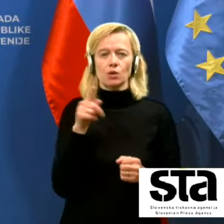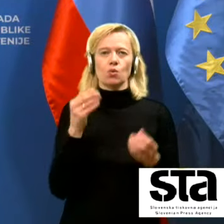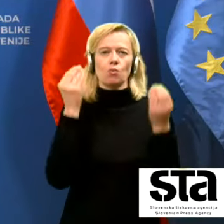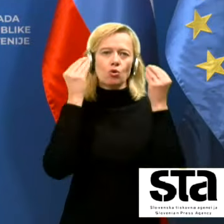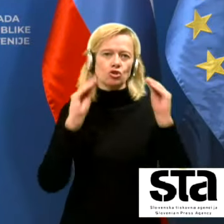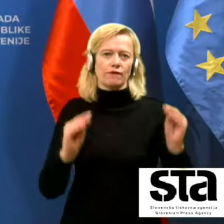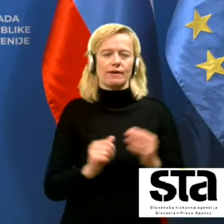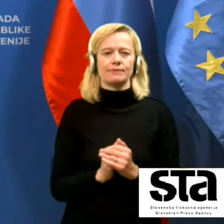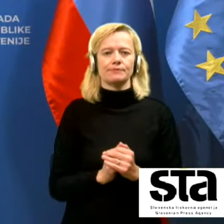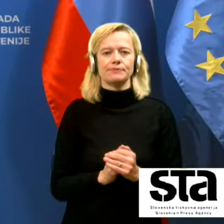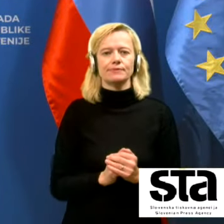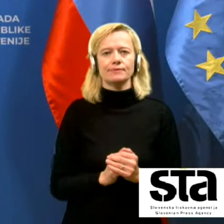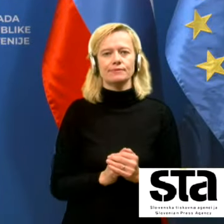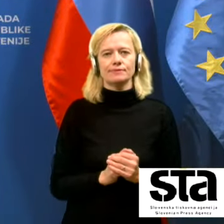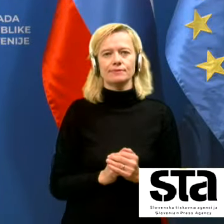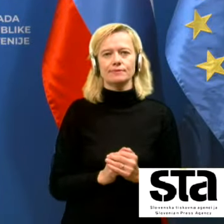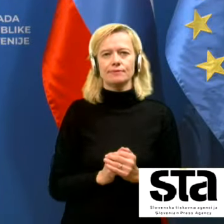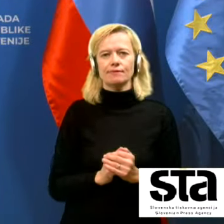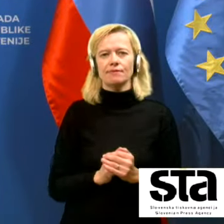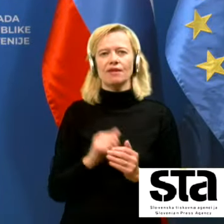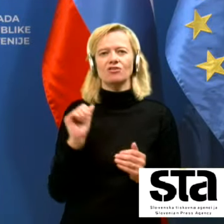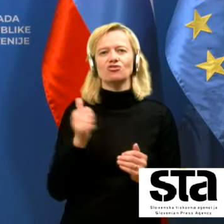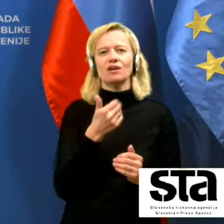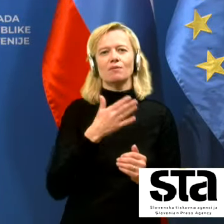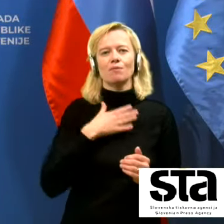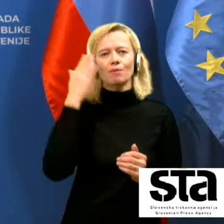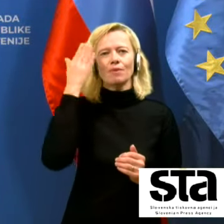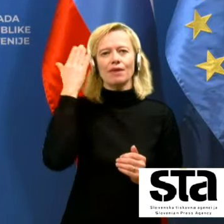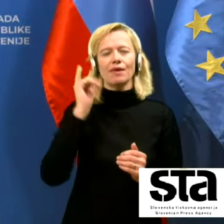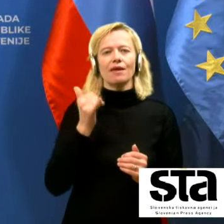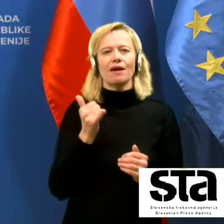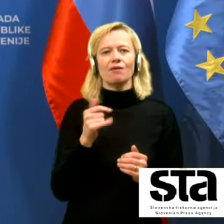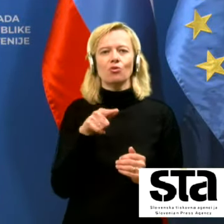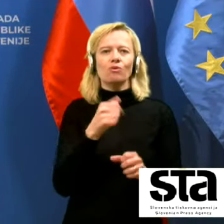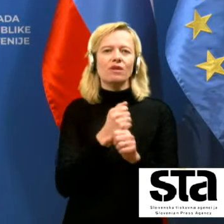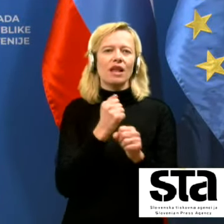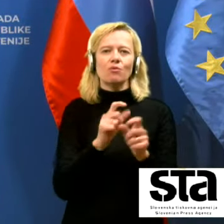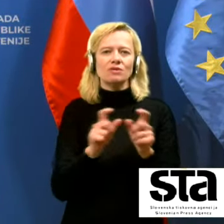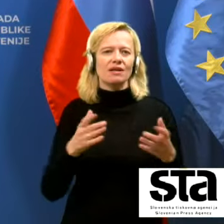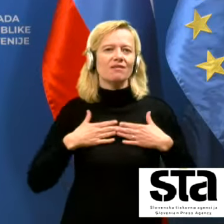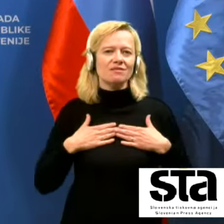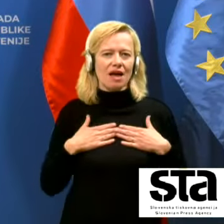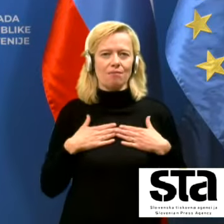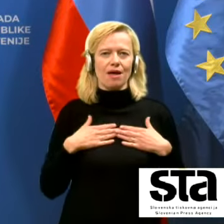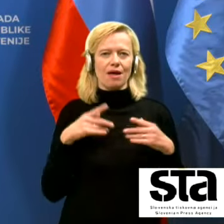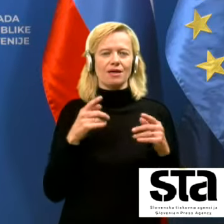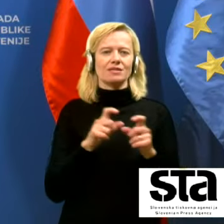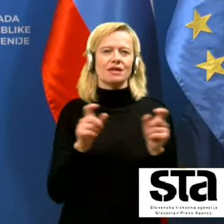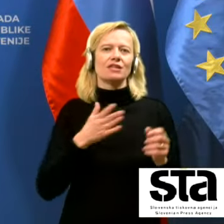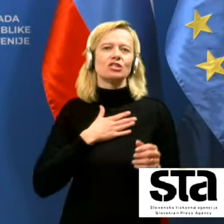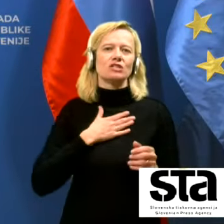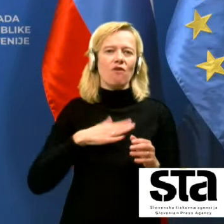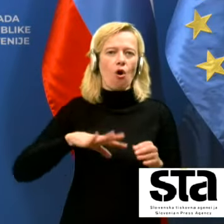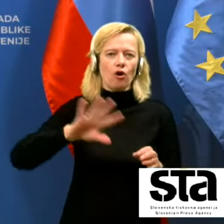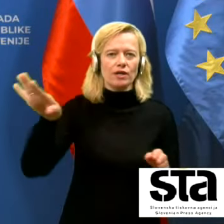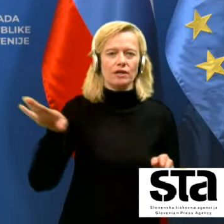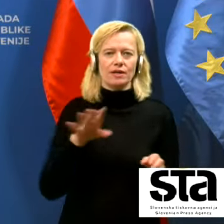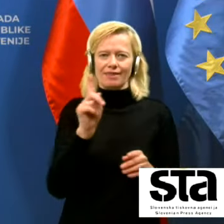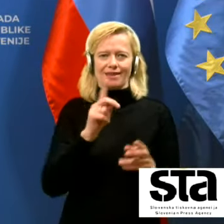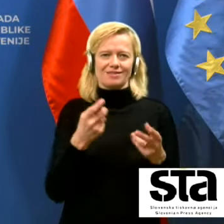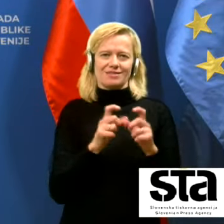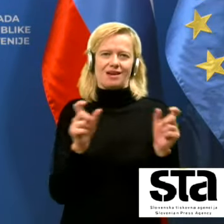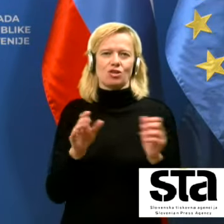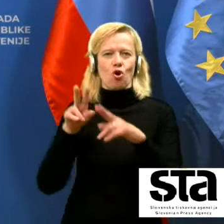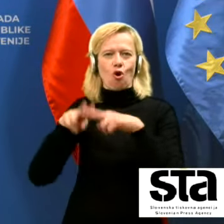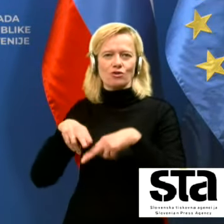še enkrat moje mnenje je da to delamo zaradi sebe in zaradi vseh svojih ne zaradi zaradi vseh ustalih ki to